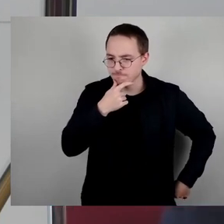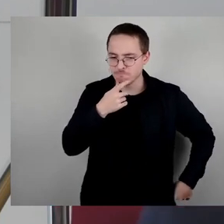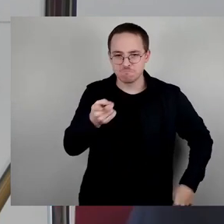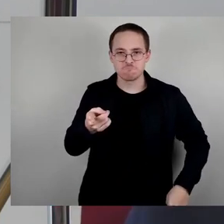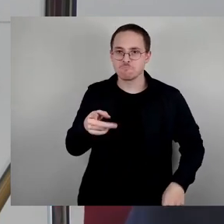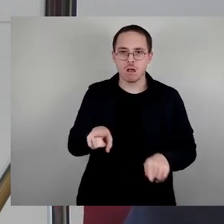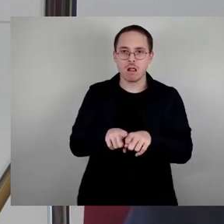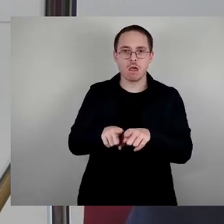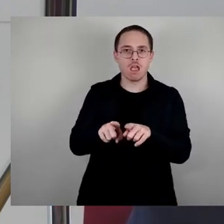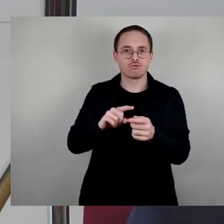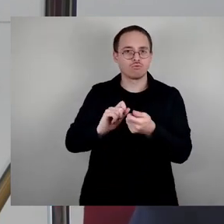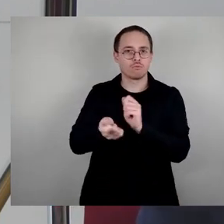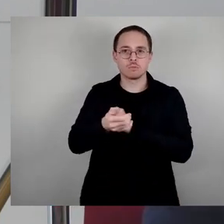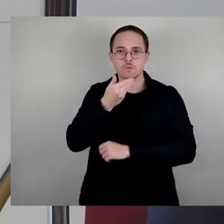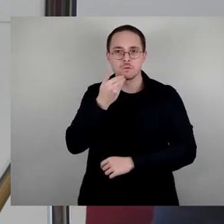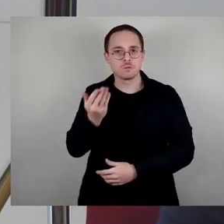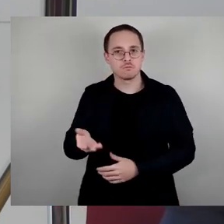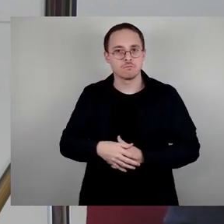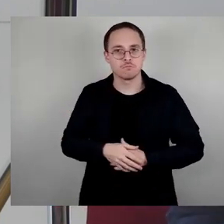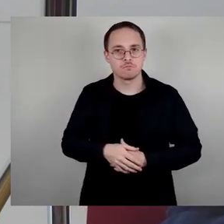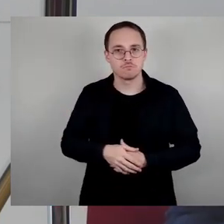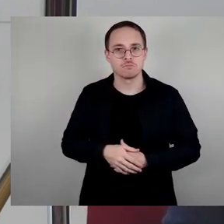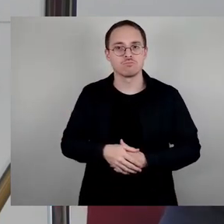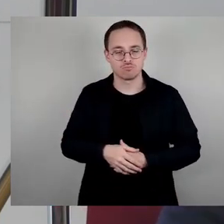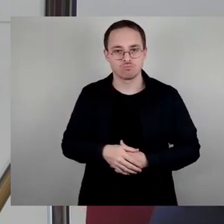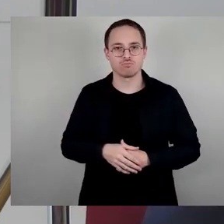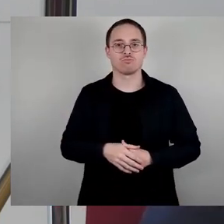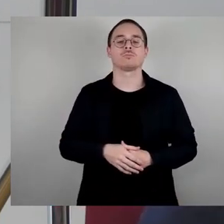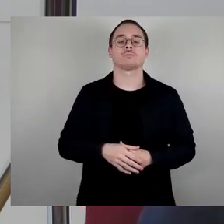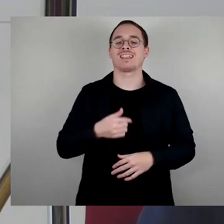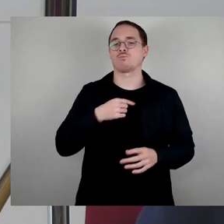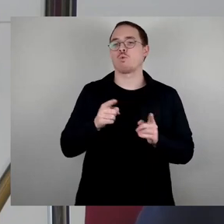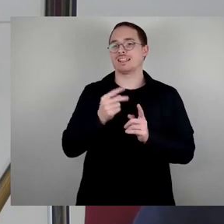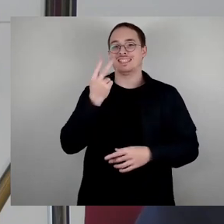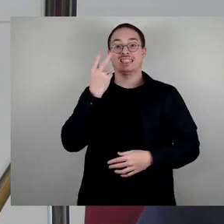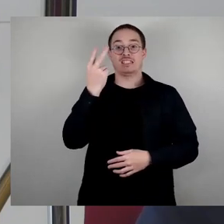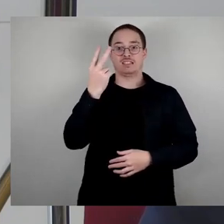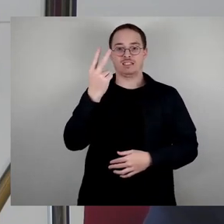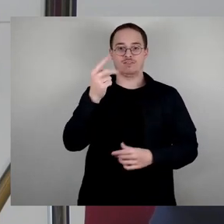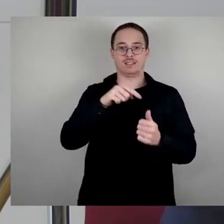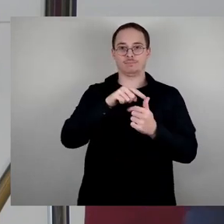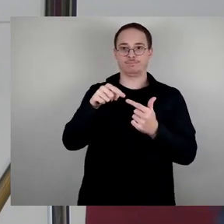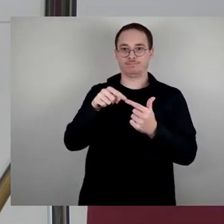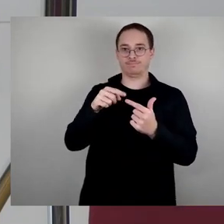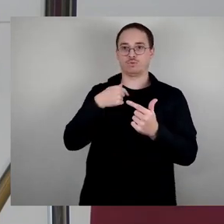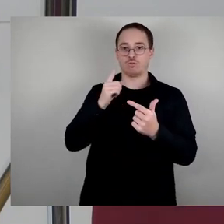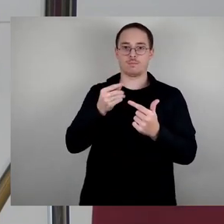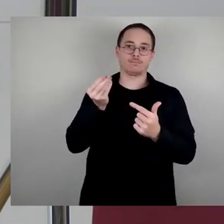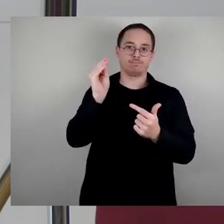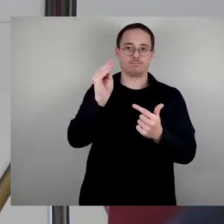Lassen Sie mich noch kurz auf zwei weitere Aspekte eingehen, die zuletzt von den Rednern genannt wurden. zum einen der